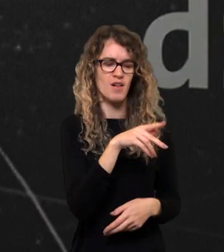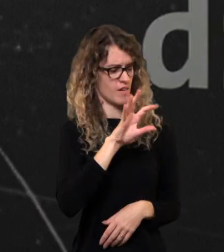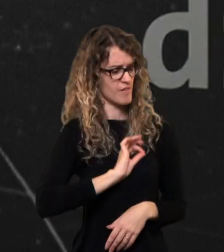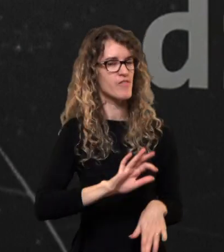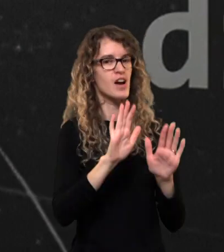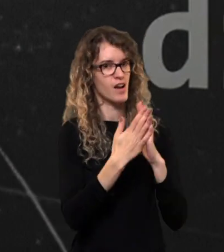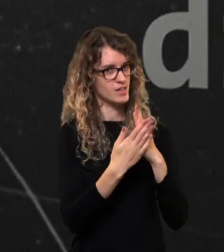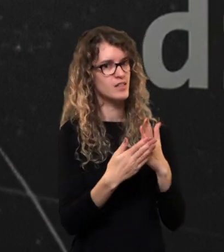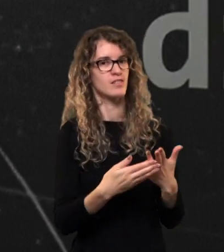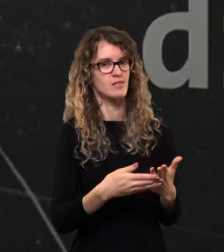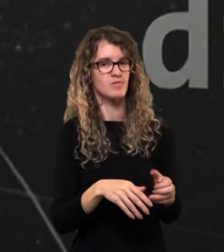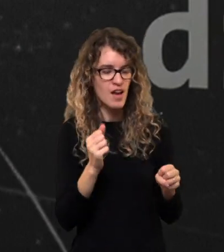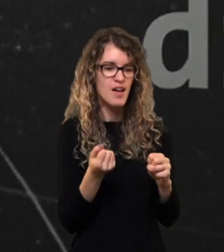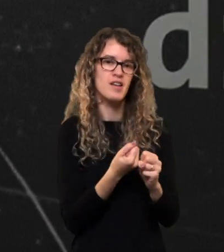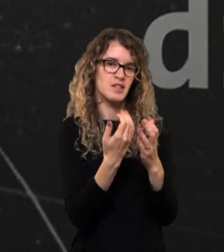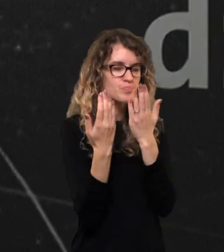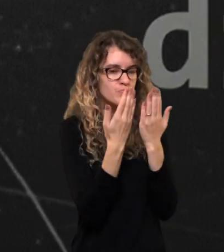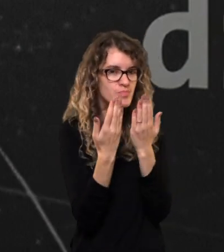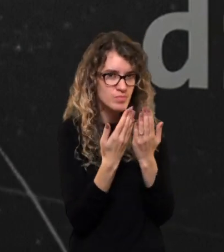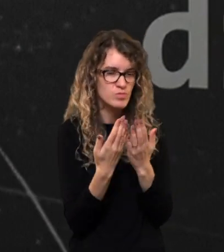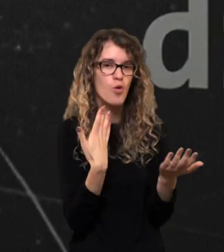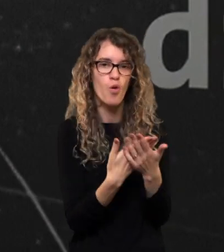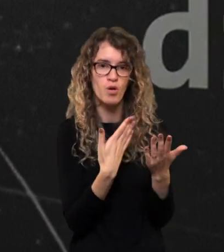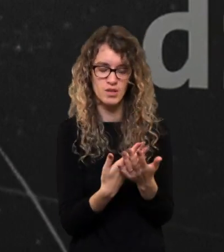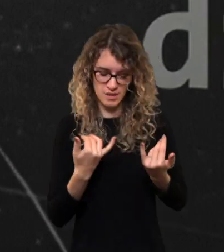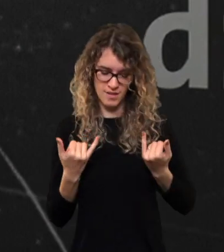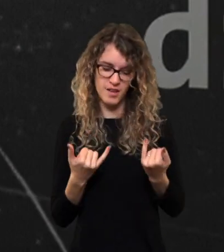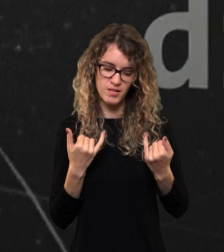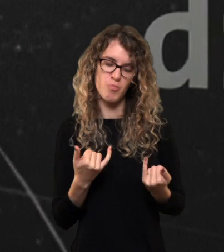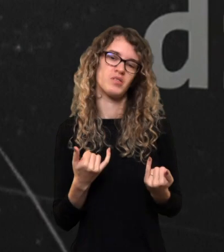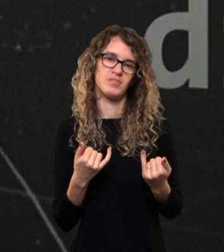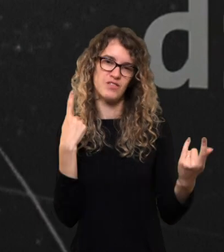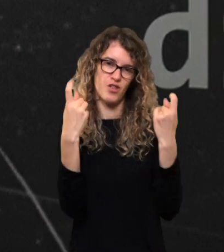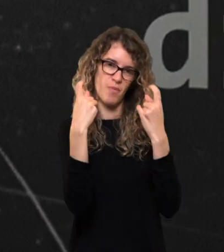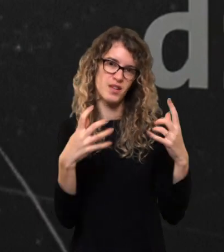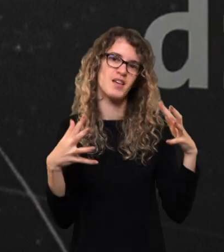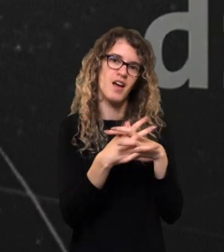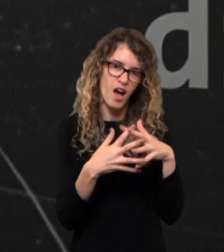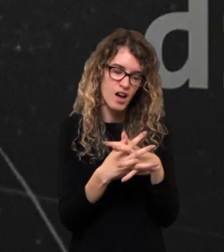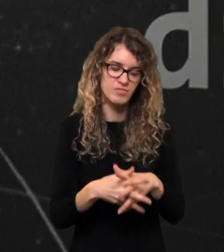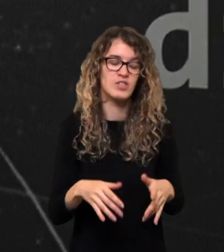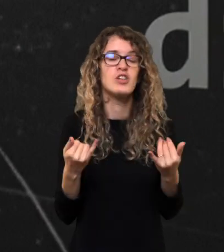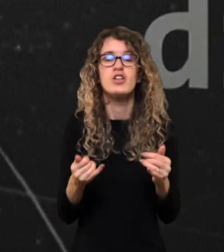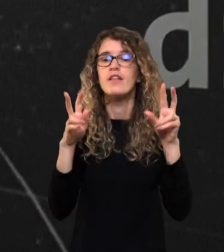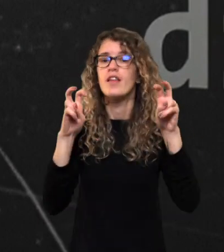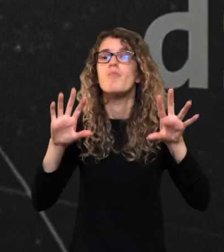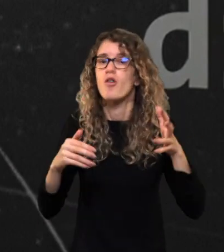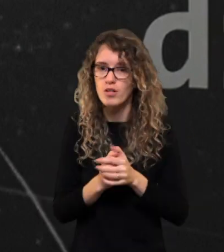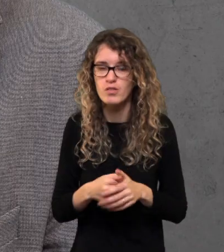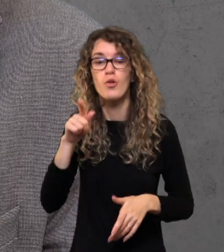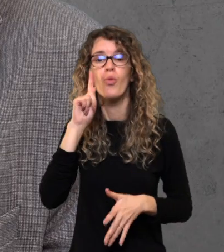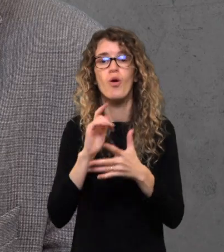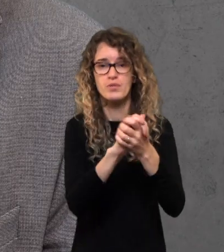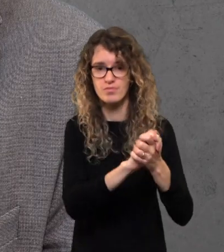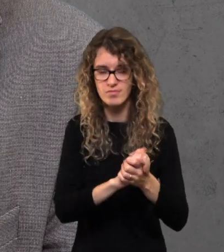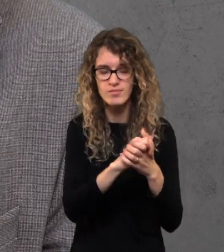užuomeno. Tersme, verta paskaityti, nes mes gyvename informacinio mūšio erdvėj.